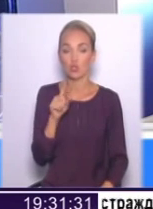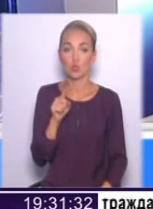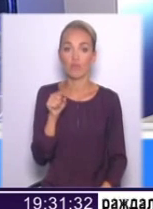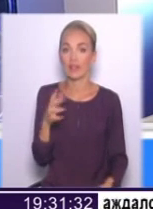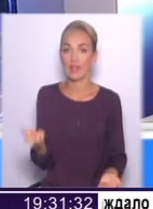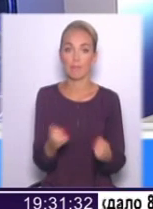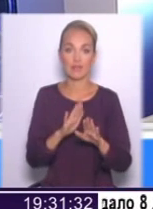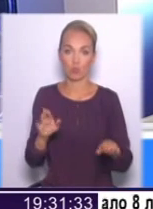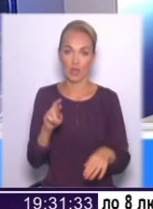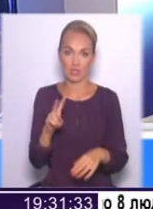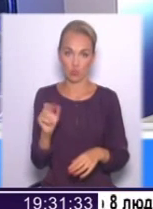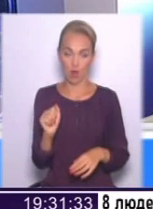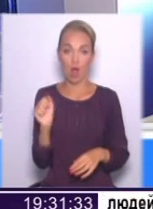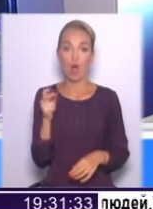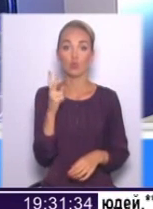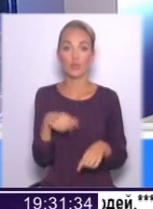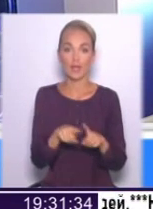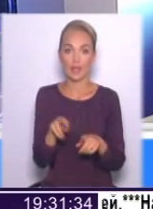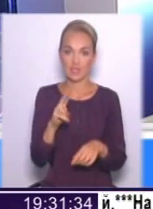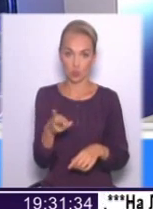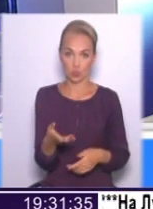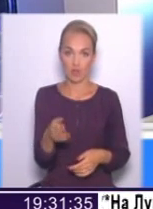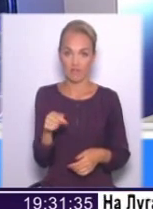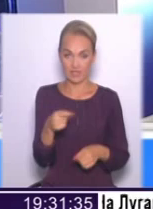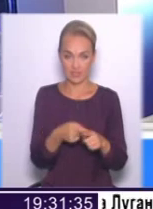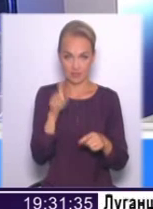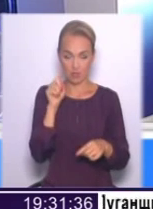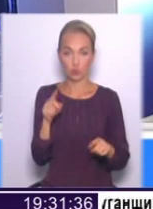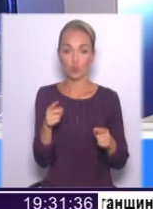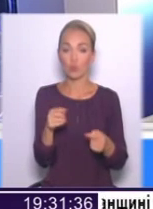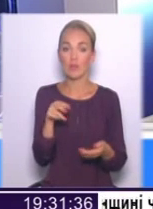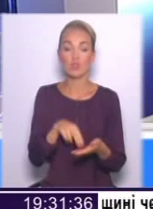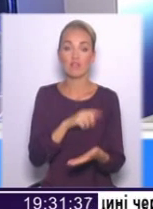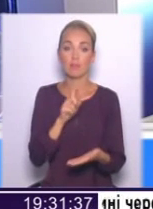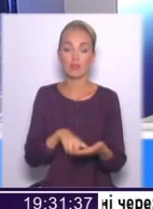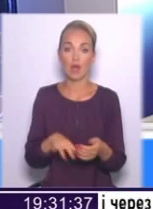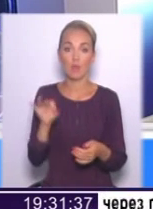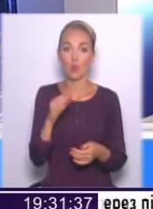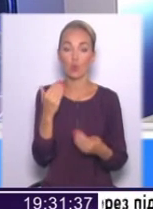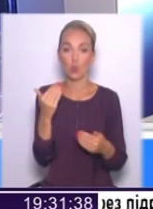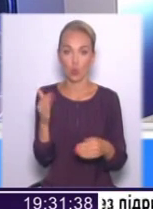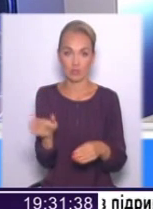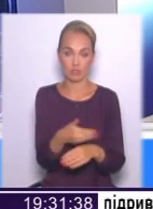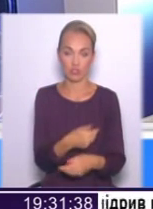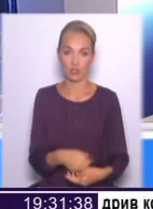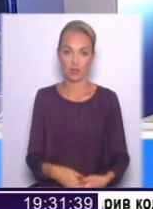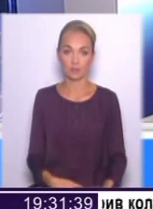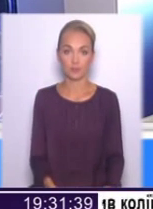підтримуєте Ясенюка. А хто такий Ясенюк? Ви це знаєте. Чому не поставити питання про його знищення? Дякую.